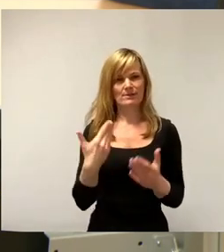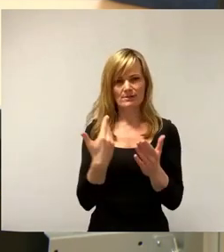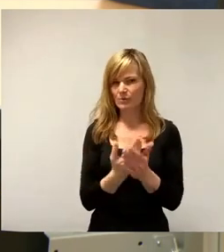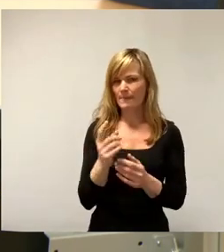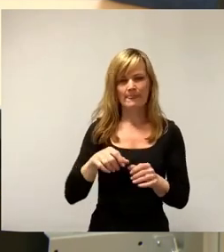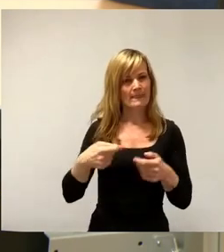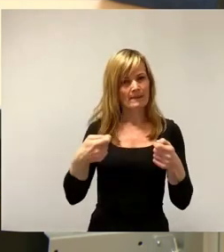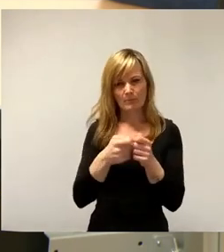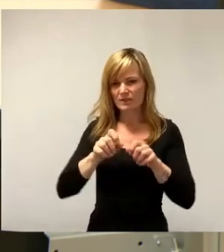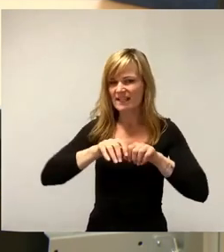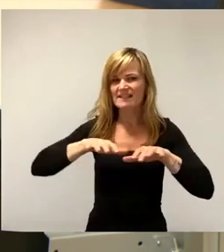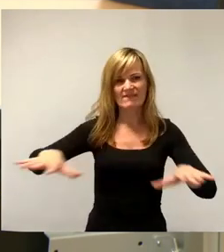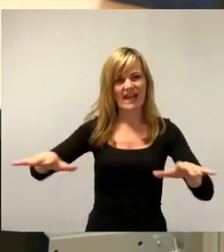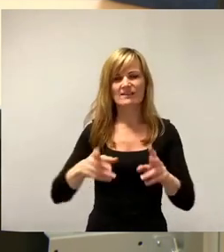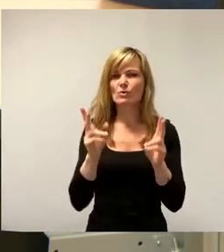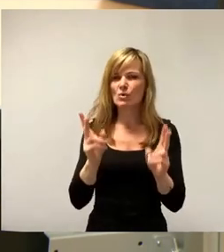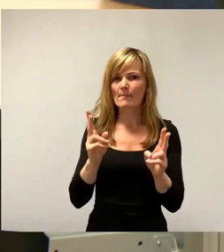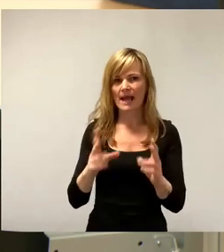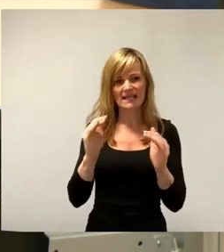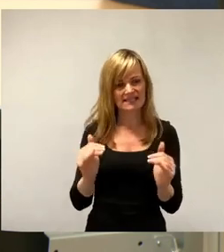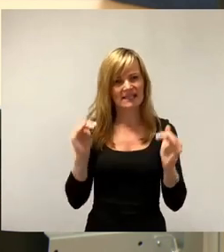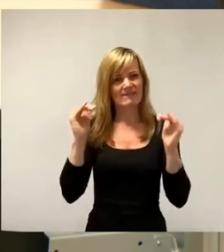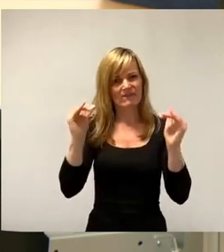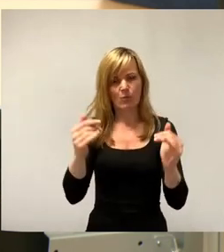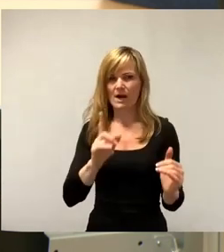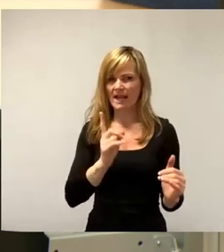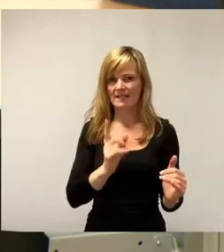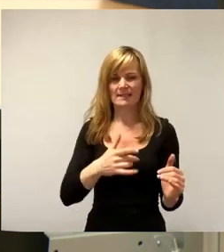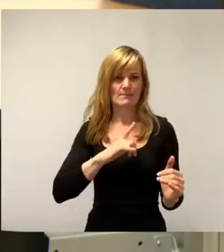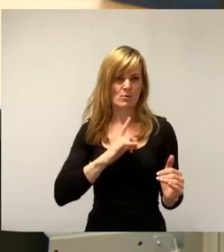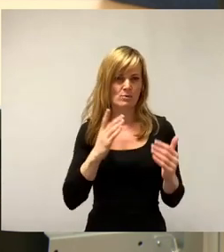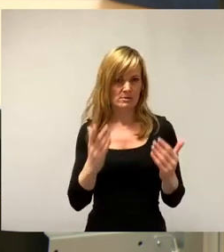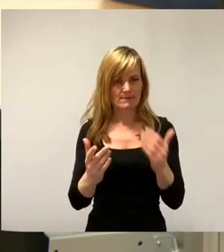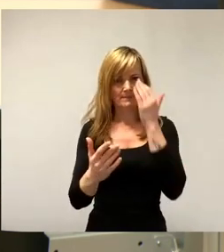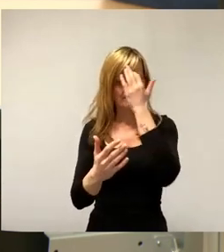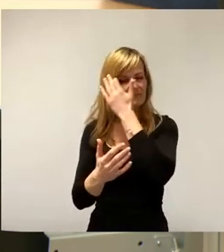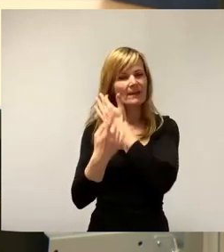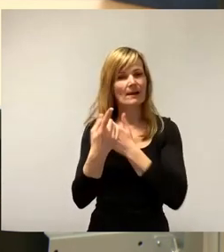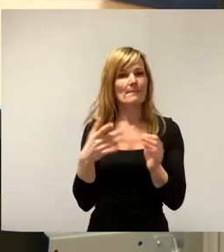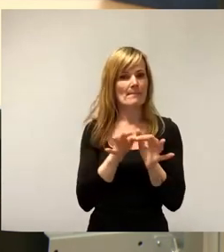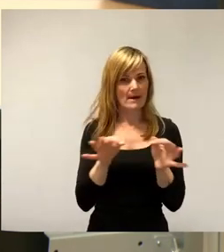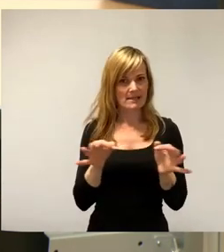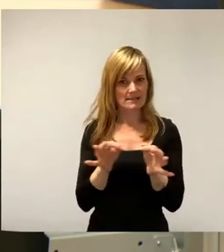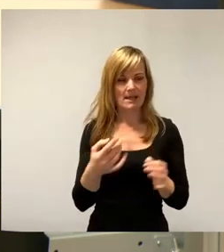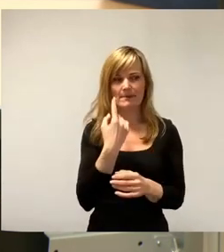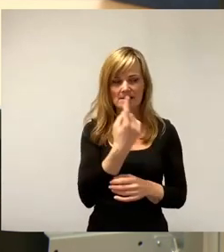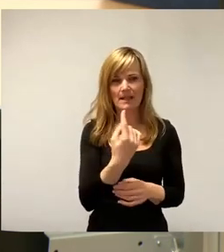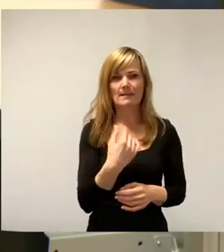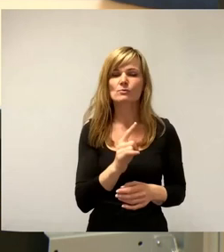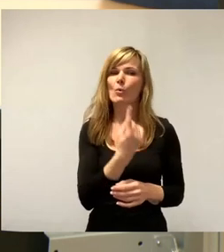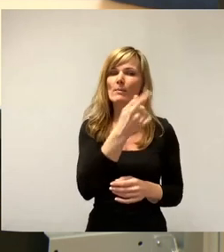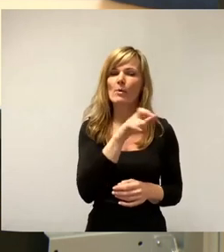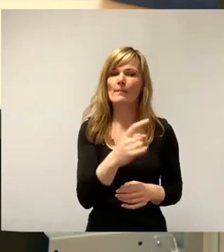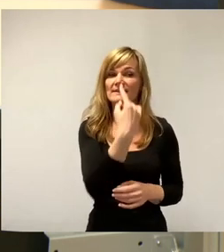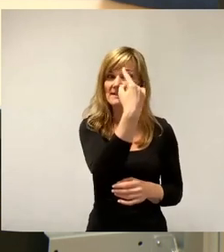normales Niveau anzuheben und so weiter. Das eine Maßnahme, die der Oberbürgermeister von sich aus einführen könnte, nach unserer Zeit